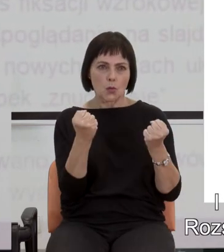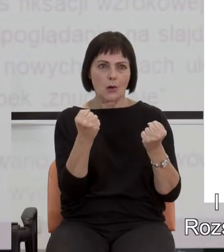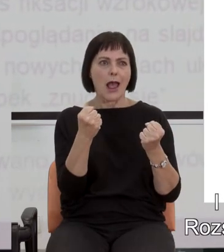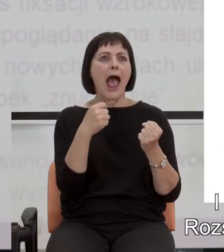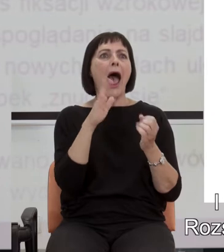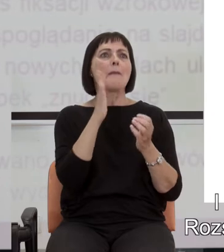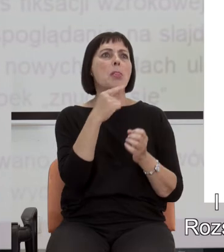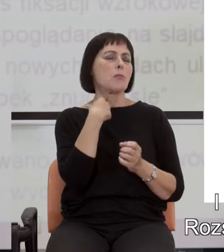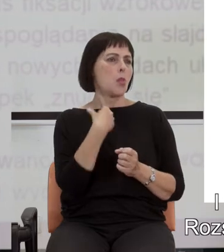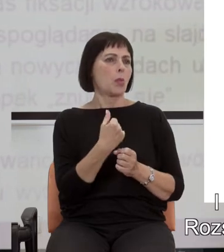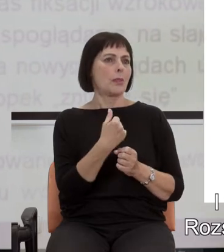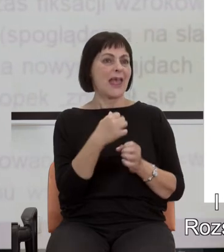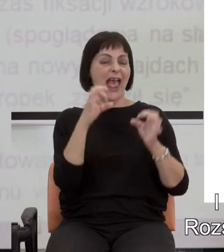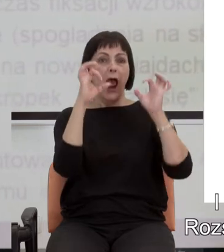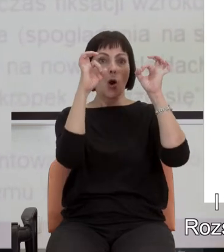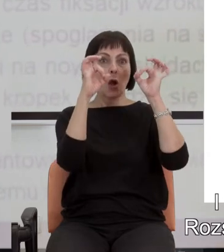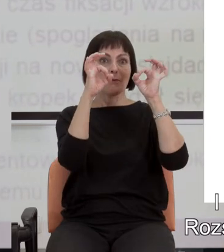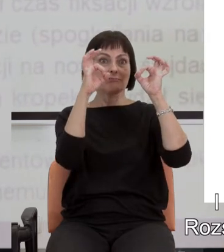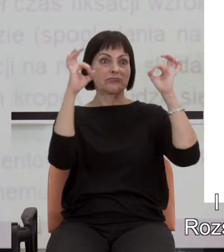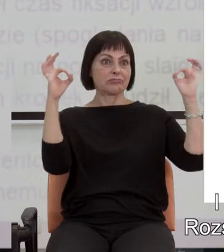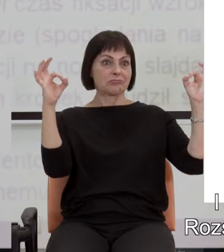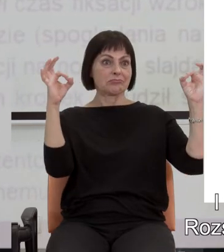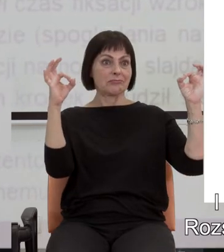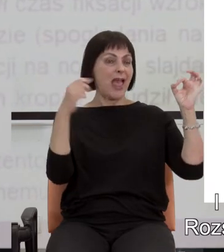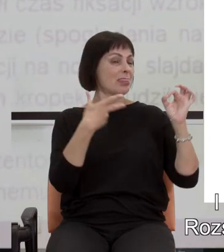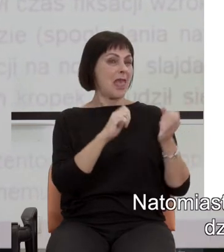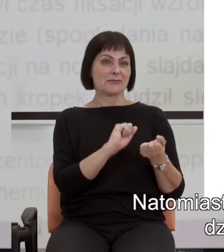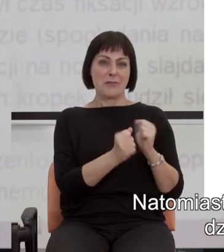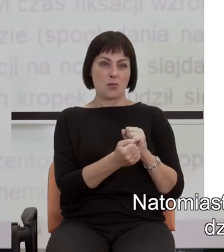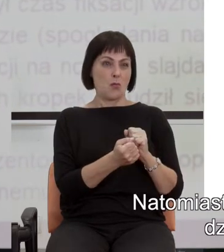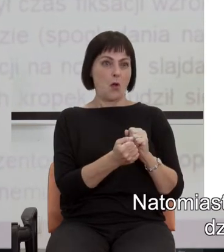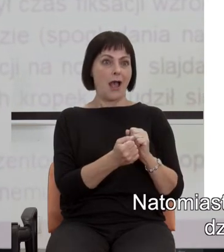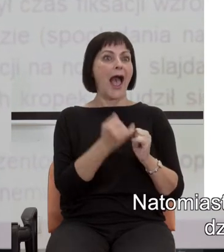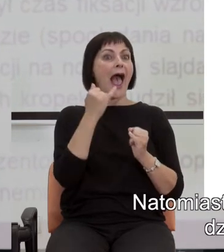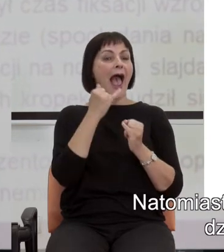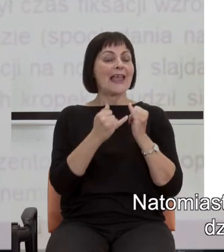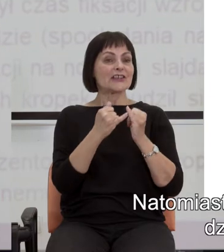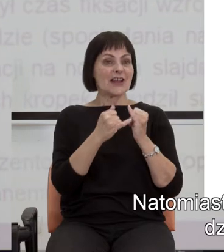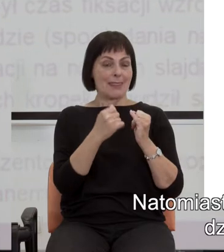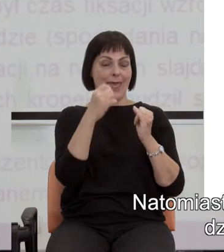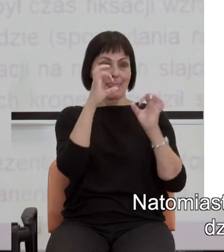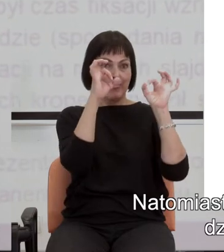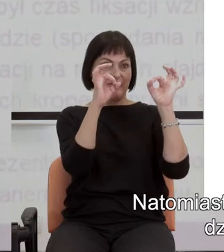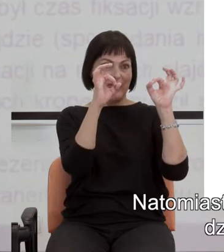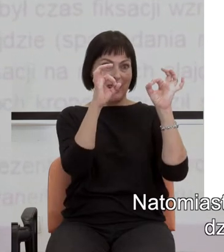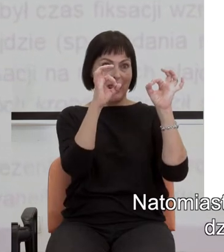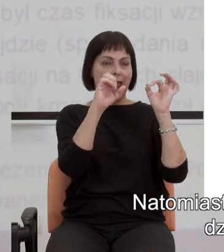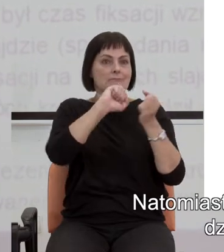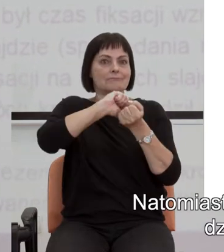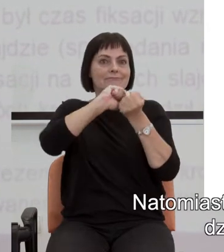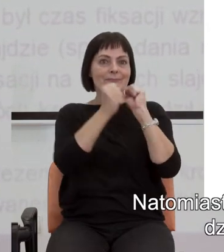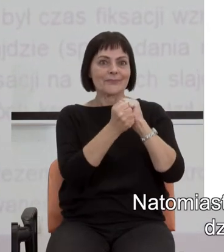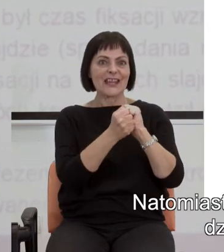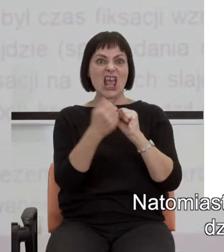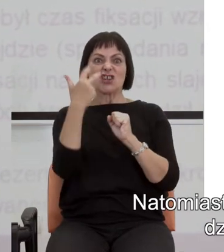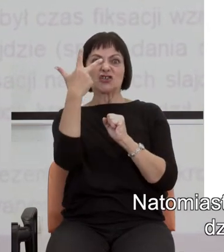znudziło się. Rozsunięcie tych kropek nic nie zmieniało. Natomiast jeśli dwie kropki zamieniono na